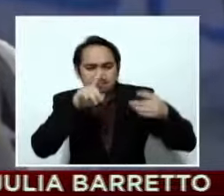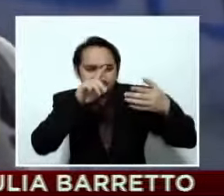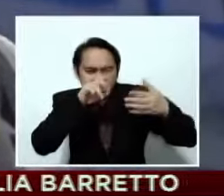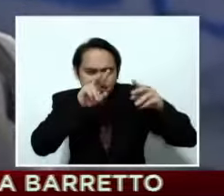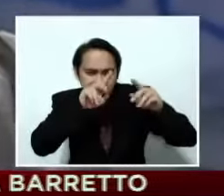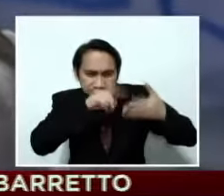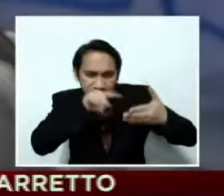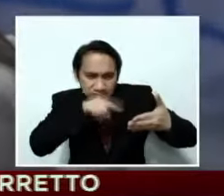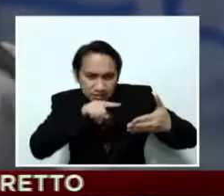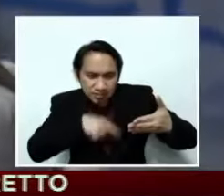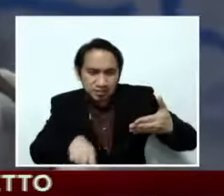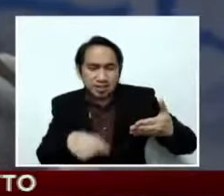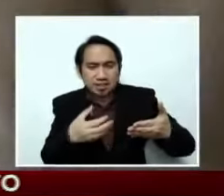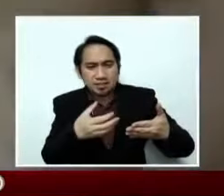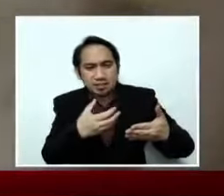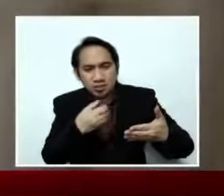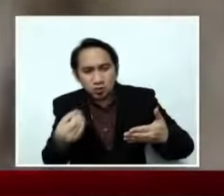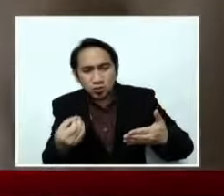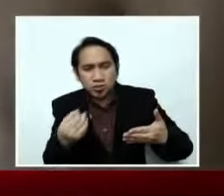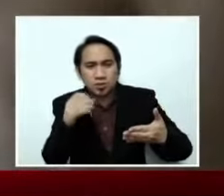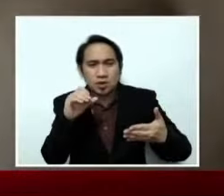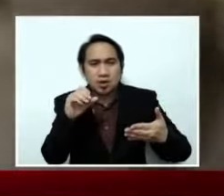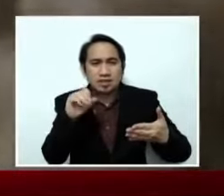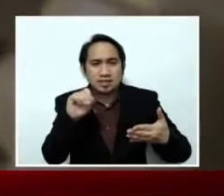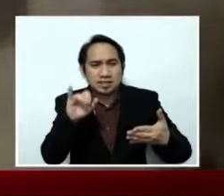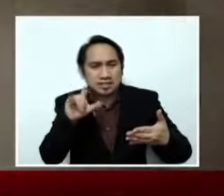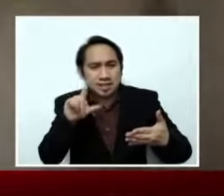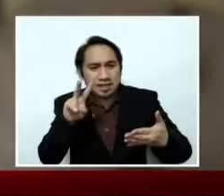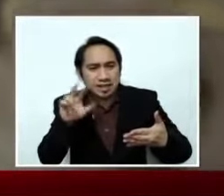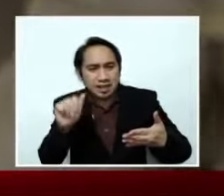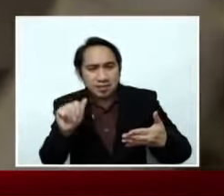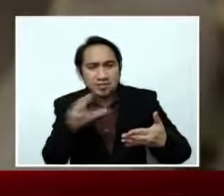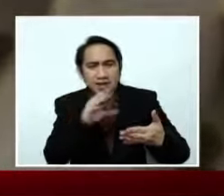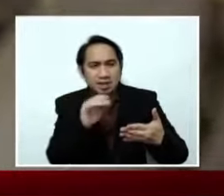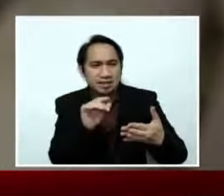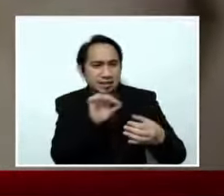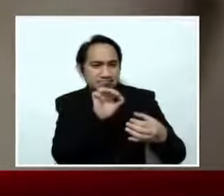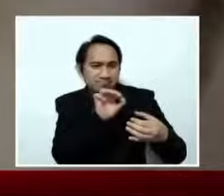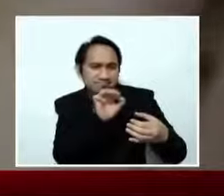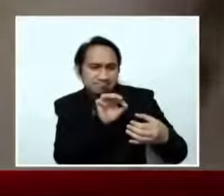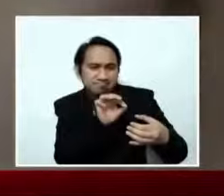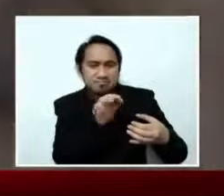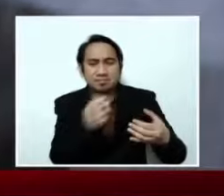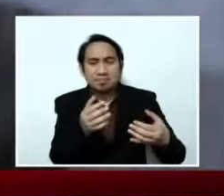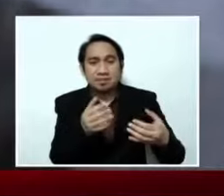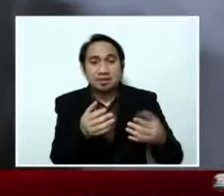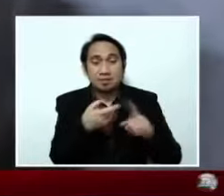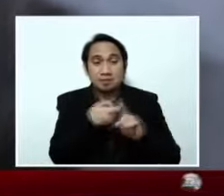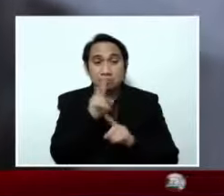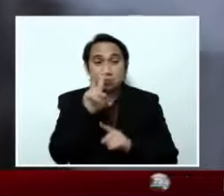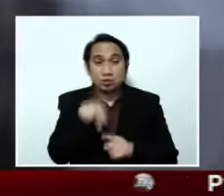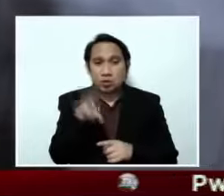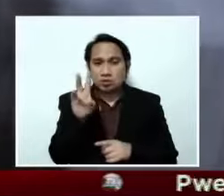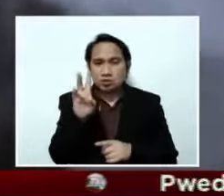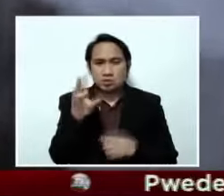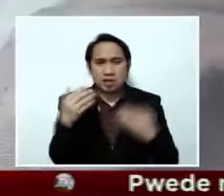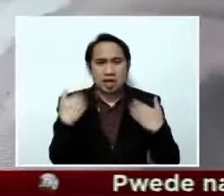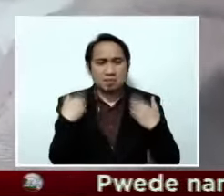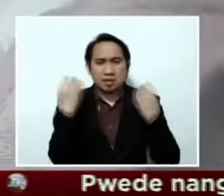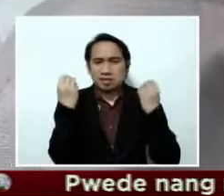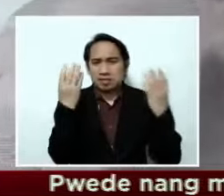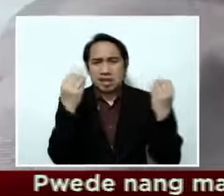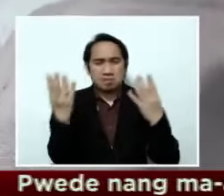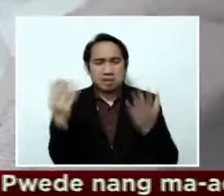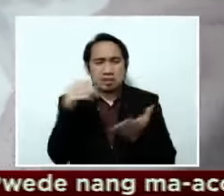kinukuha na ng saliva at fecal samples at sinaswab din ang mga ito. Mula 2007, libu-libong paniki na ang pinag